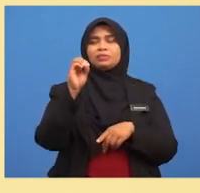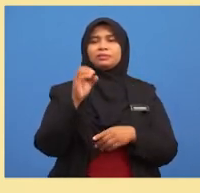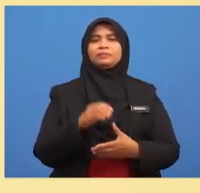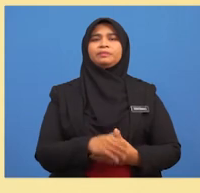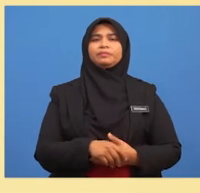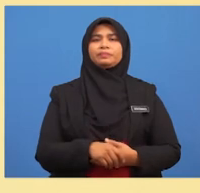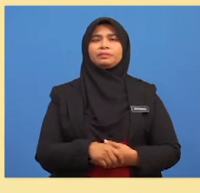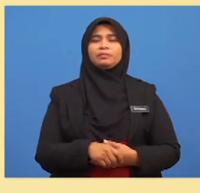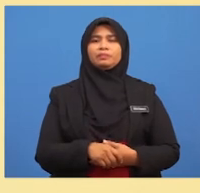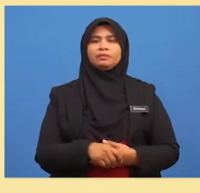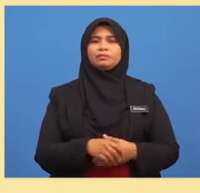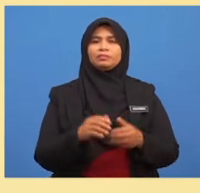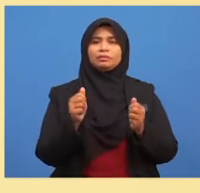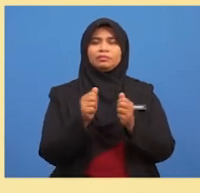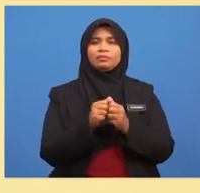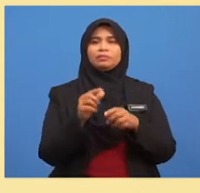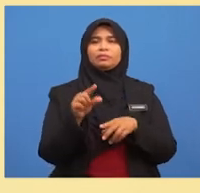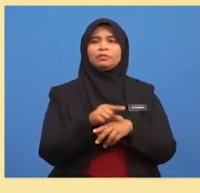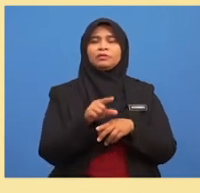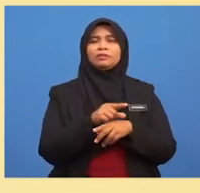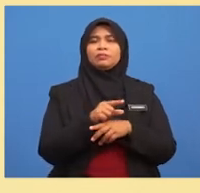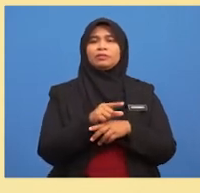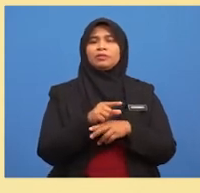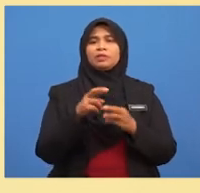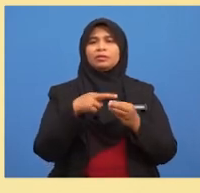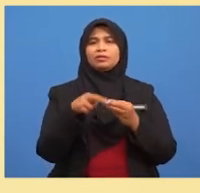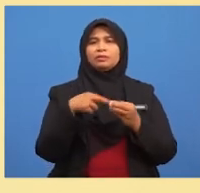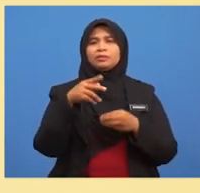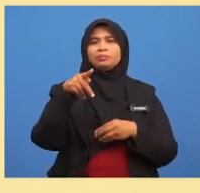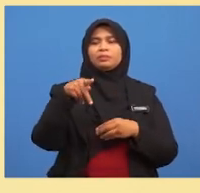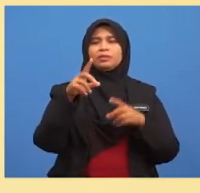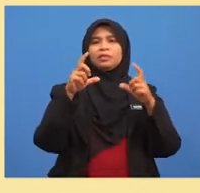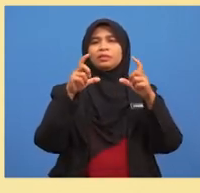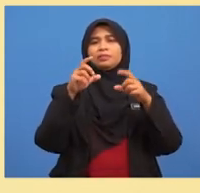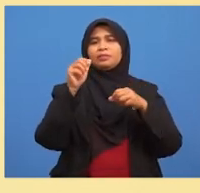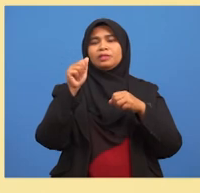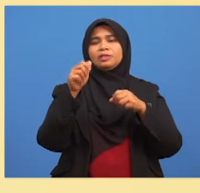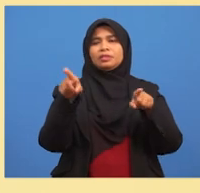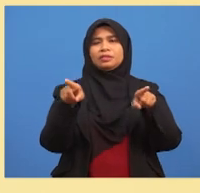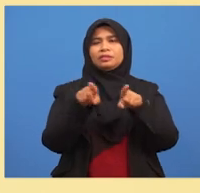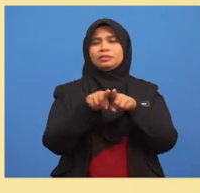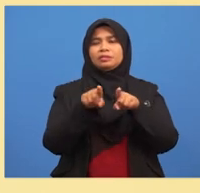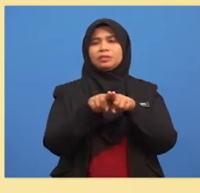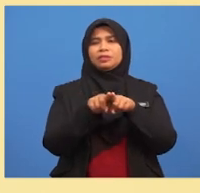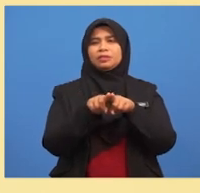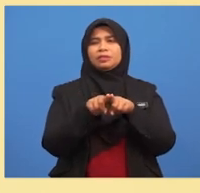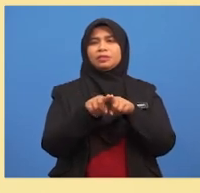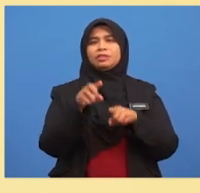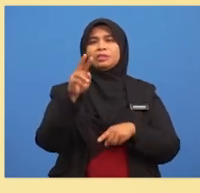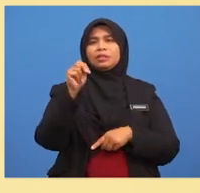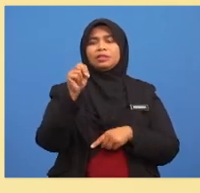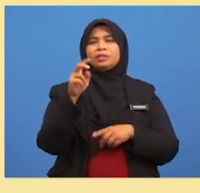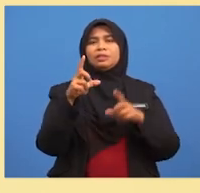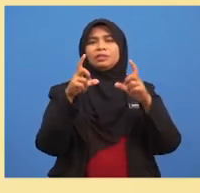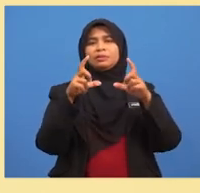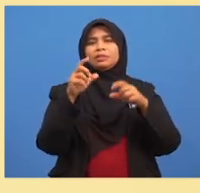Dengan menggunakan rumus kebarang kalian P dalam kurungan A sama dengan n